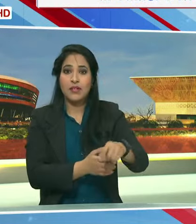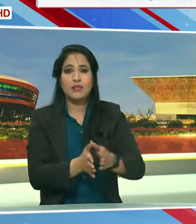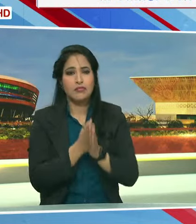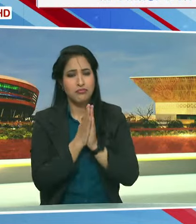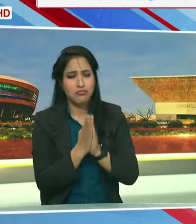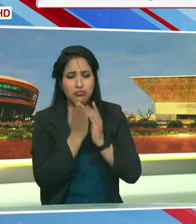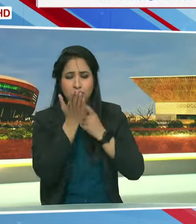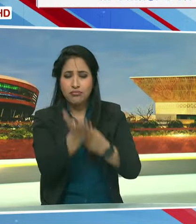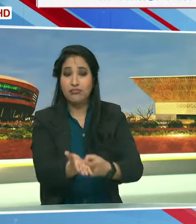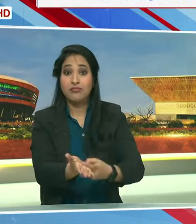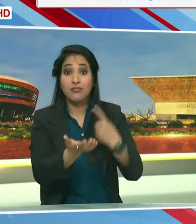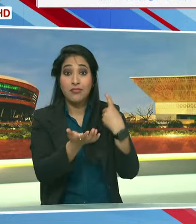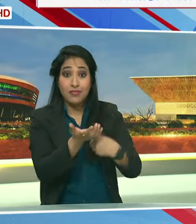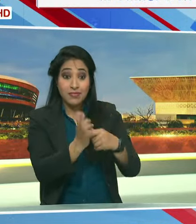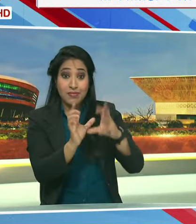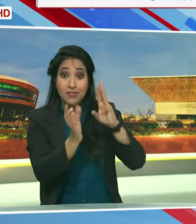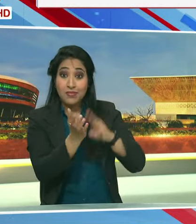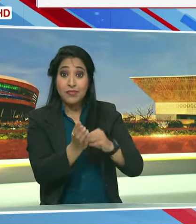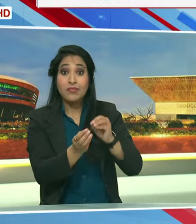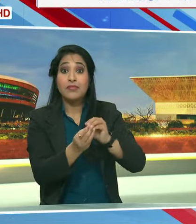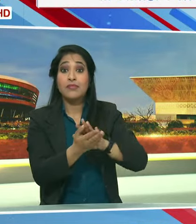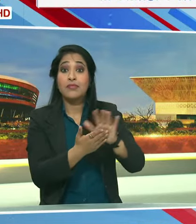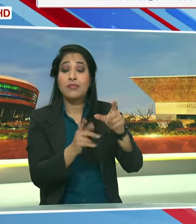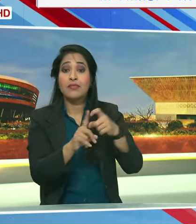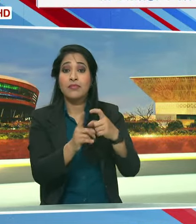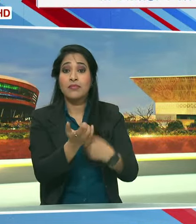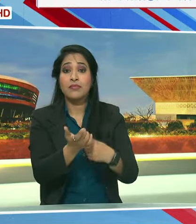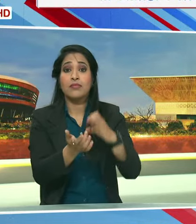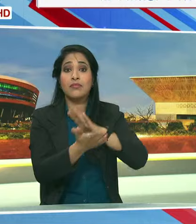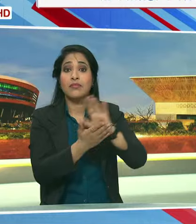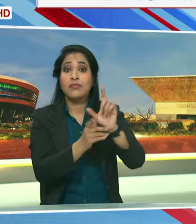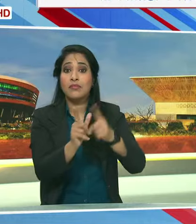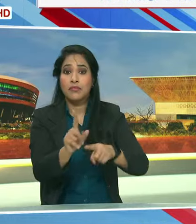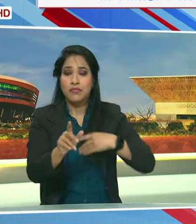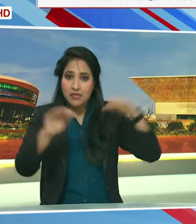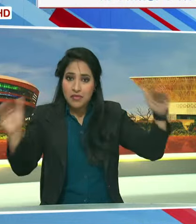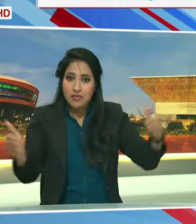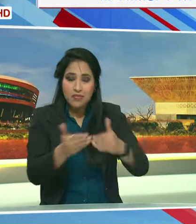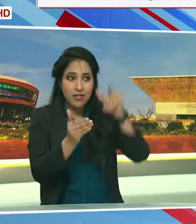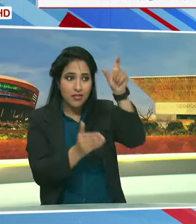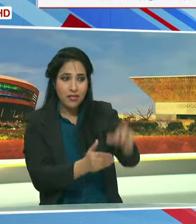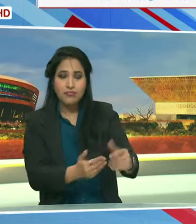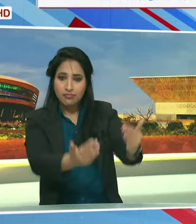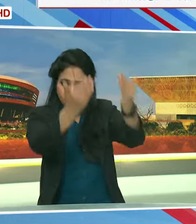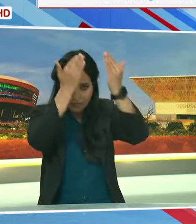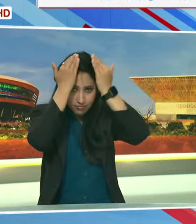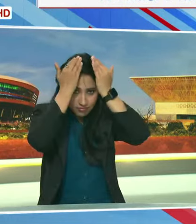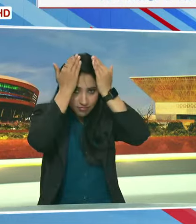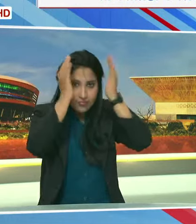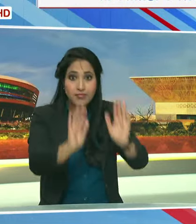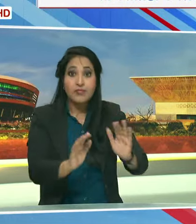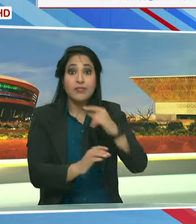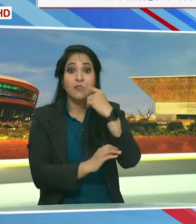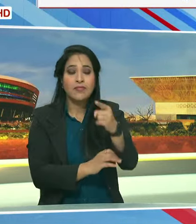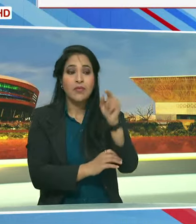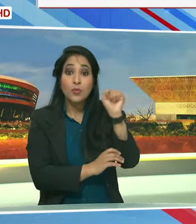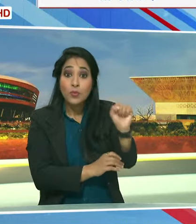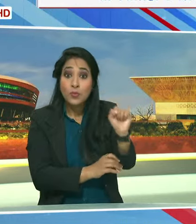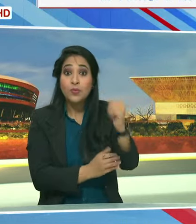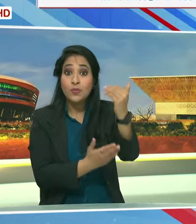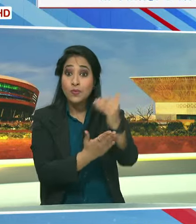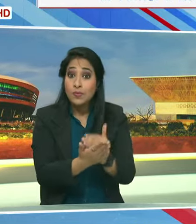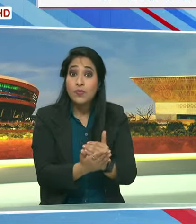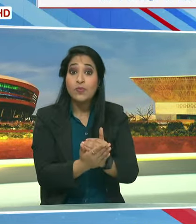पूजनिय श्री राम भद्राचार्य जी से मुलाकात हुई उनका आशिरवार लिया उनके द्वारा